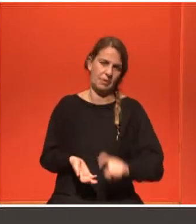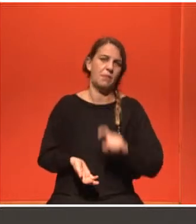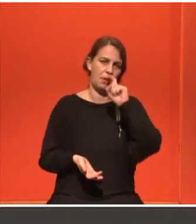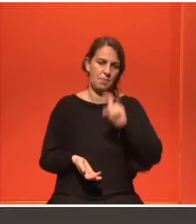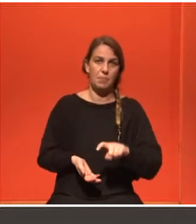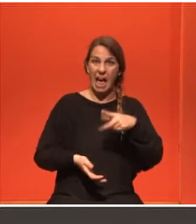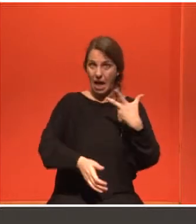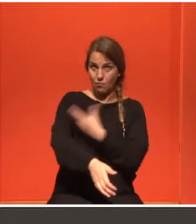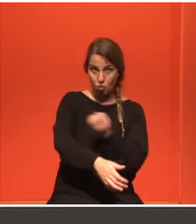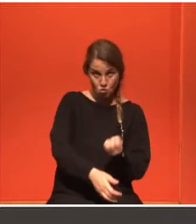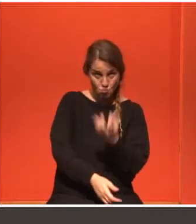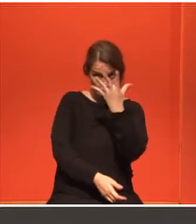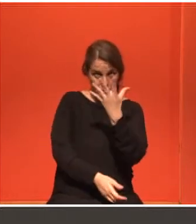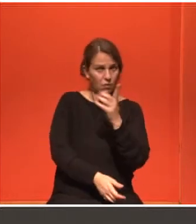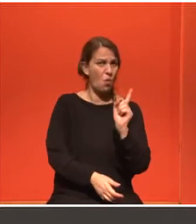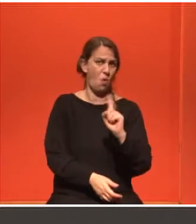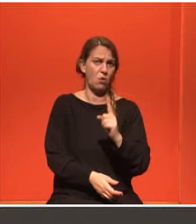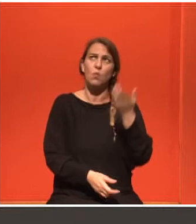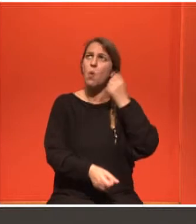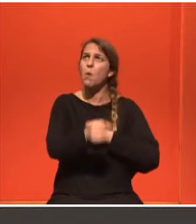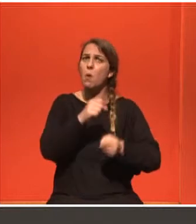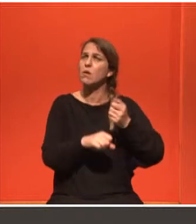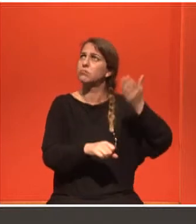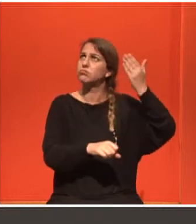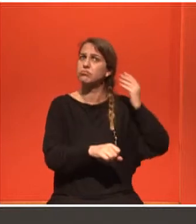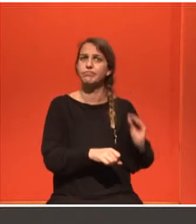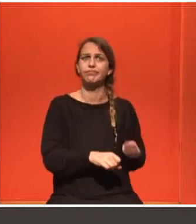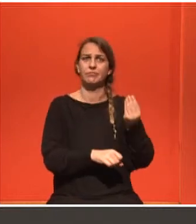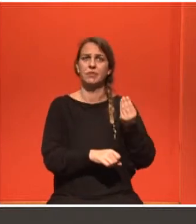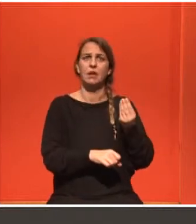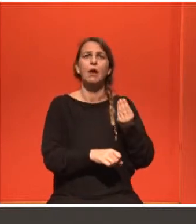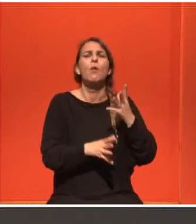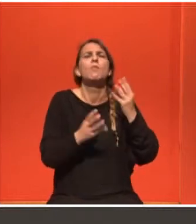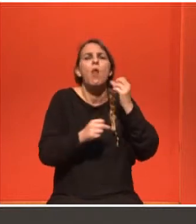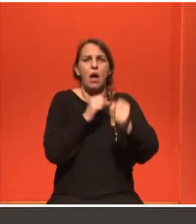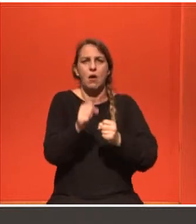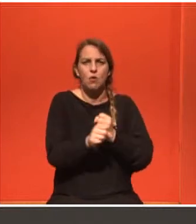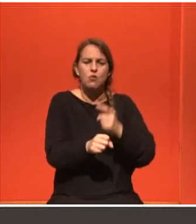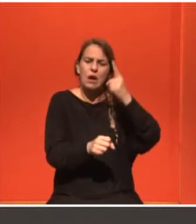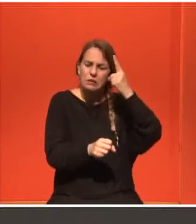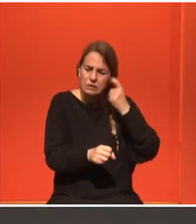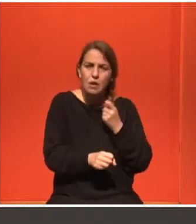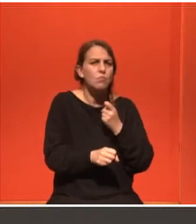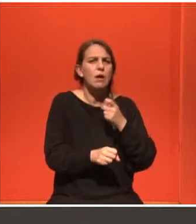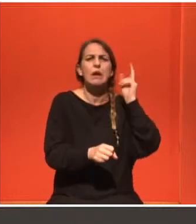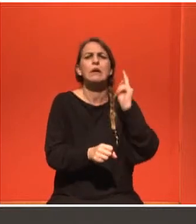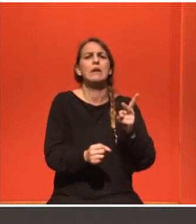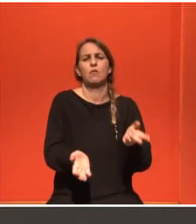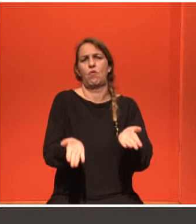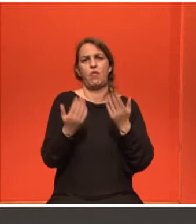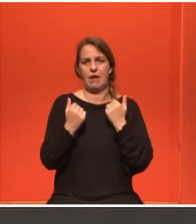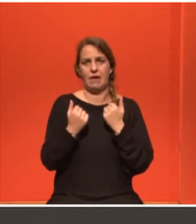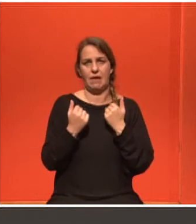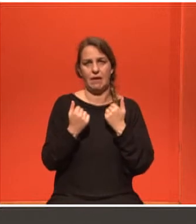που εμφανίστηκε χτες, επειδή ζούμε και στην εποχή του εμβολιασμού. Είναι πάρα, πάρα πολλά χρόνια στην αγορά.